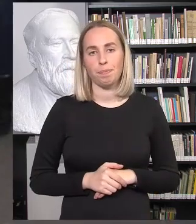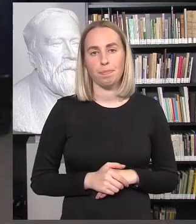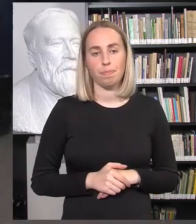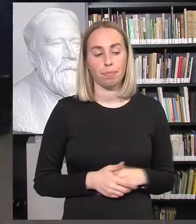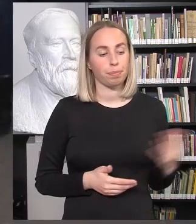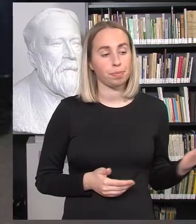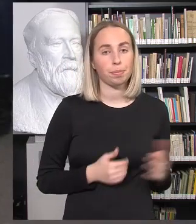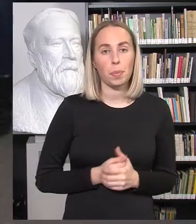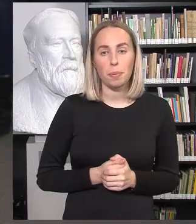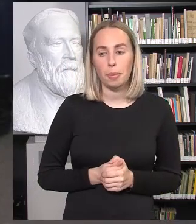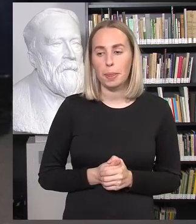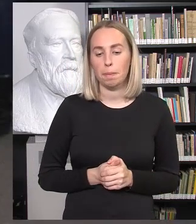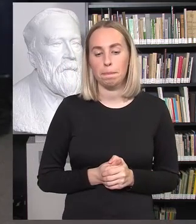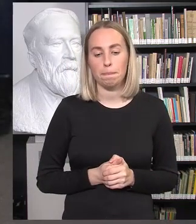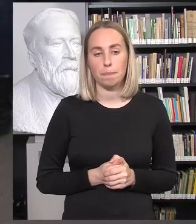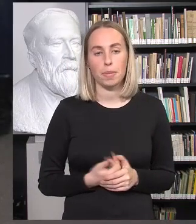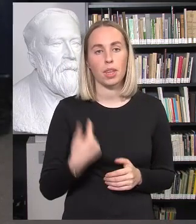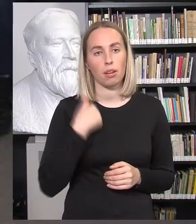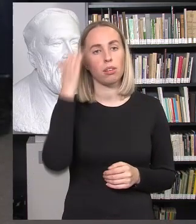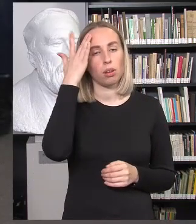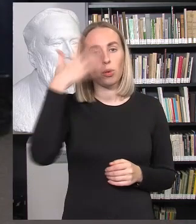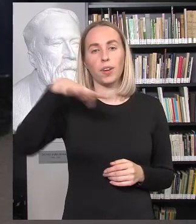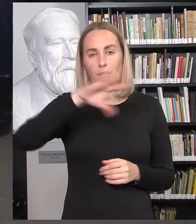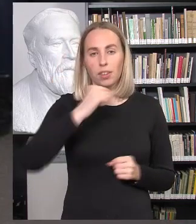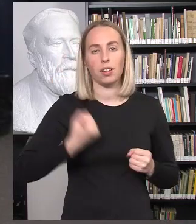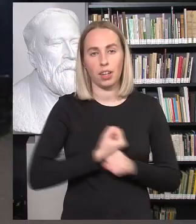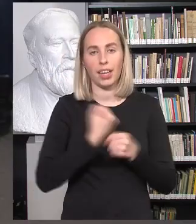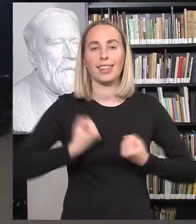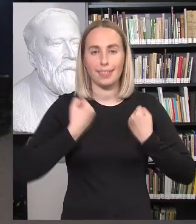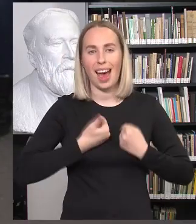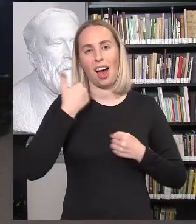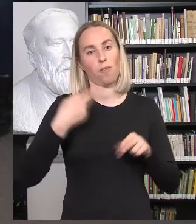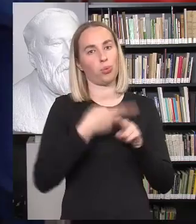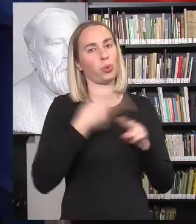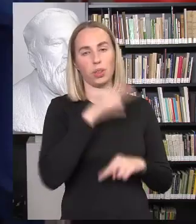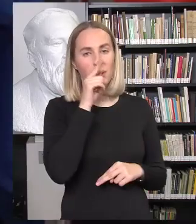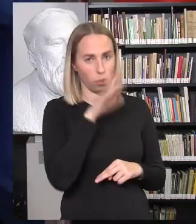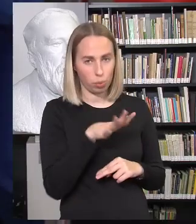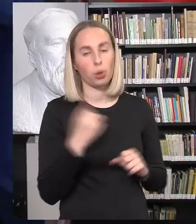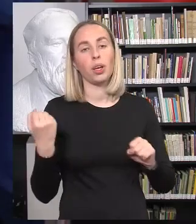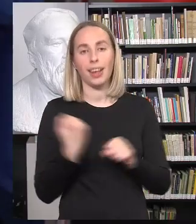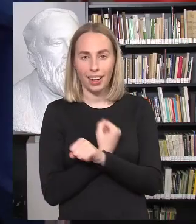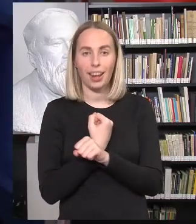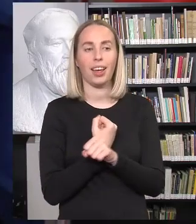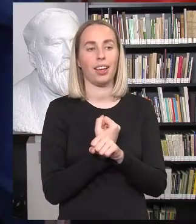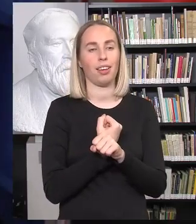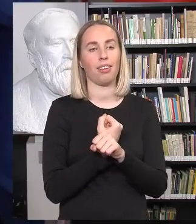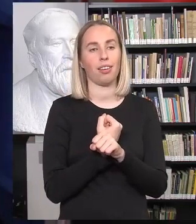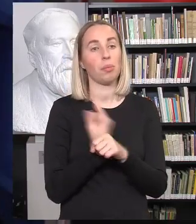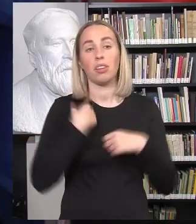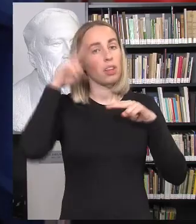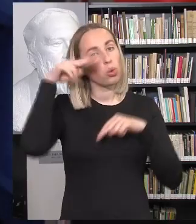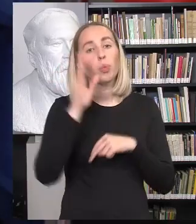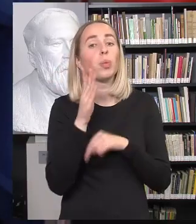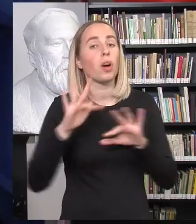Aš sakyčiau, kad turim dėti visas pastangas, kad nesutrukdytų, mes nežinom, kas bus, mes galim tik tai pasirūpinti, kiek